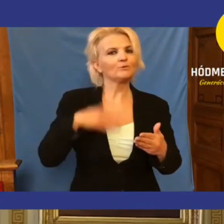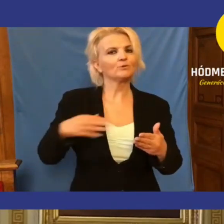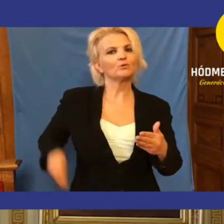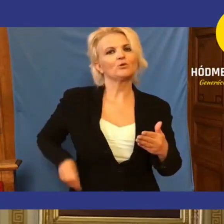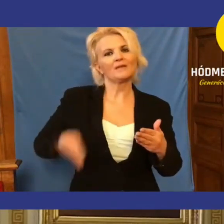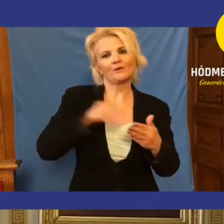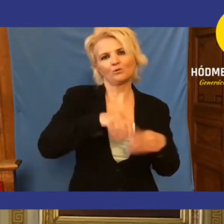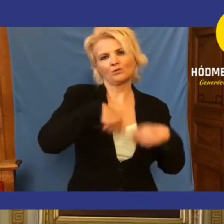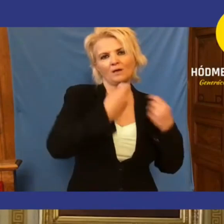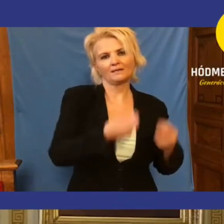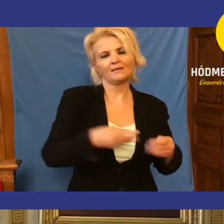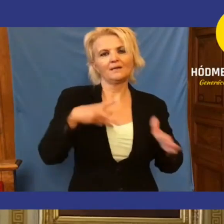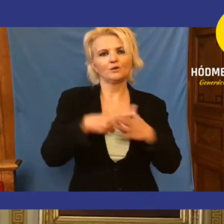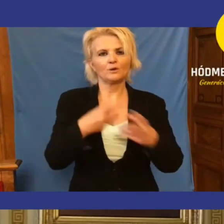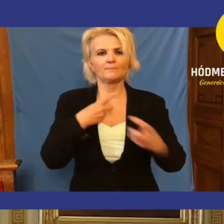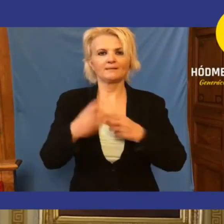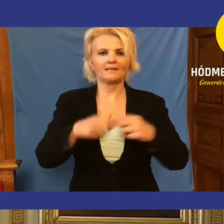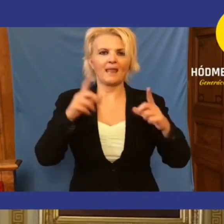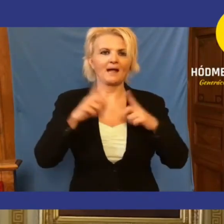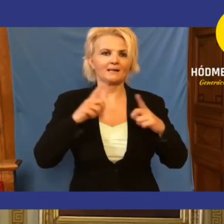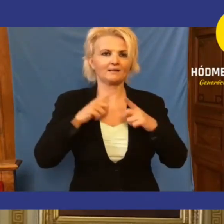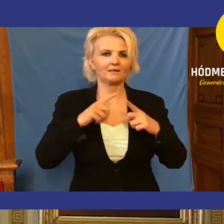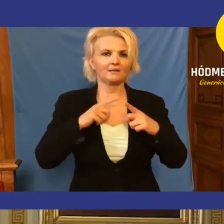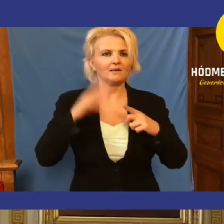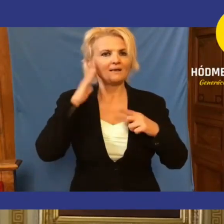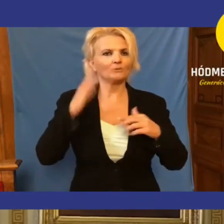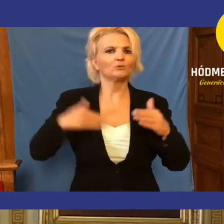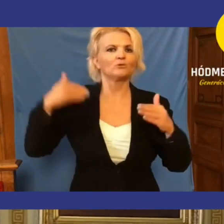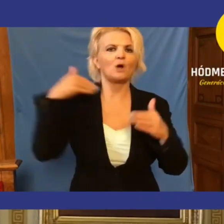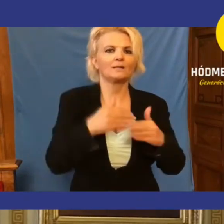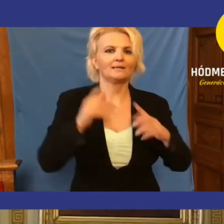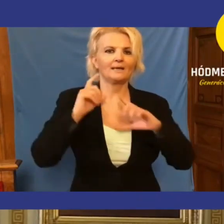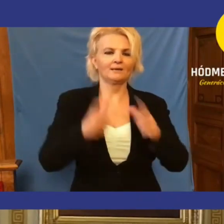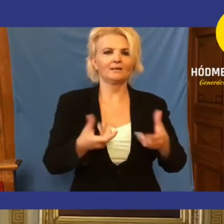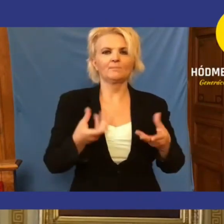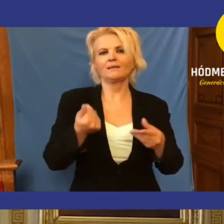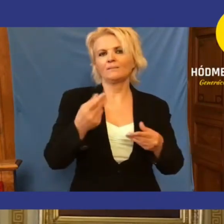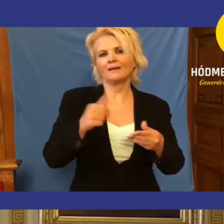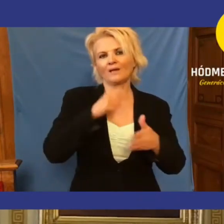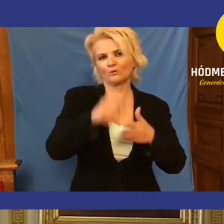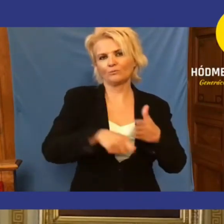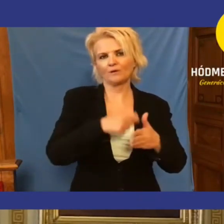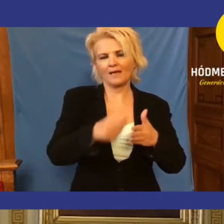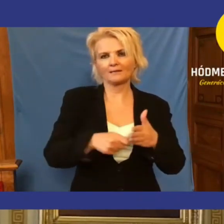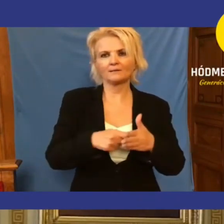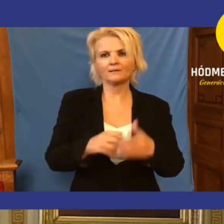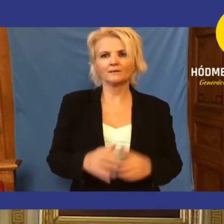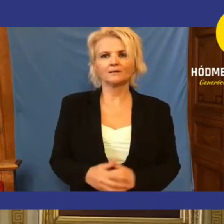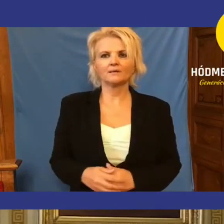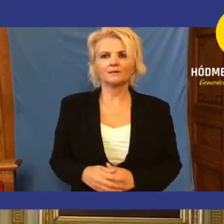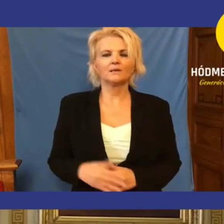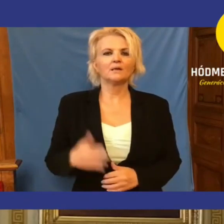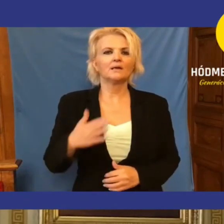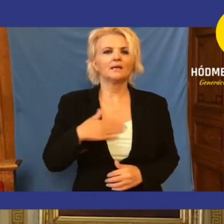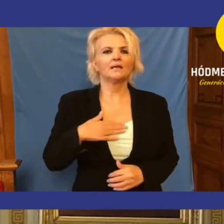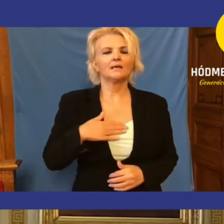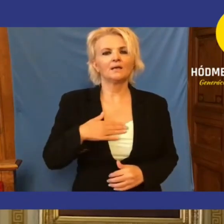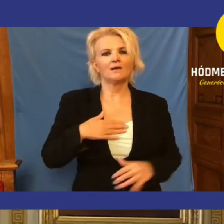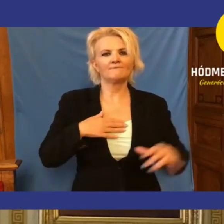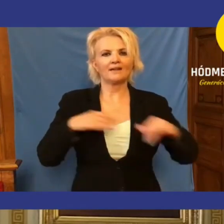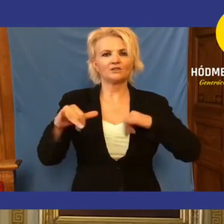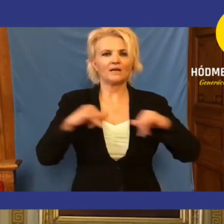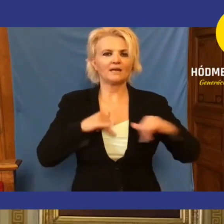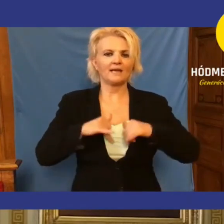adni, mert a közbeszerzést állították le. Nem is jutottunk odáig, hogy mennyibe kerül a projekt. Én személy szerint egy vásárhelyi vállalkozóval